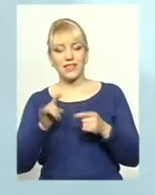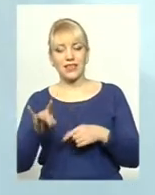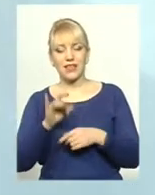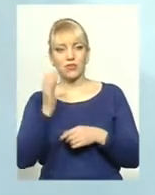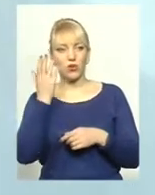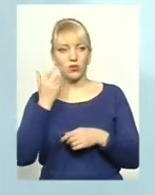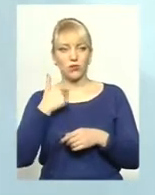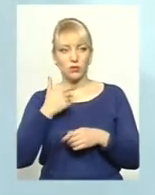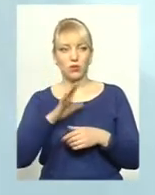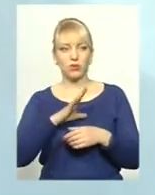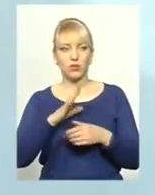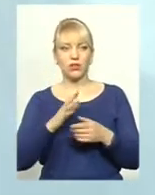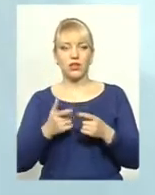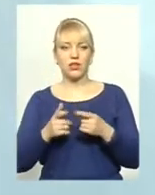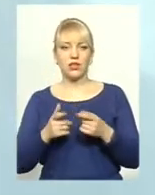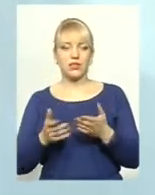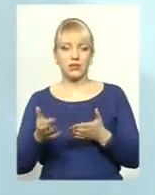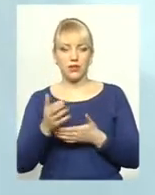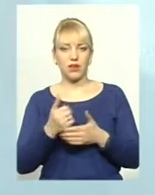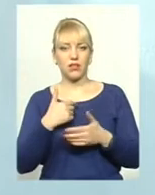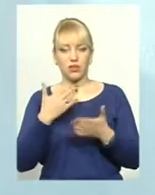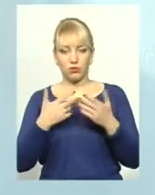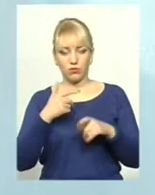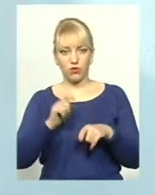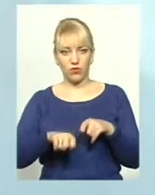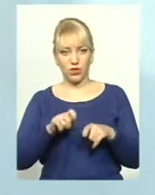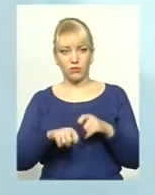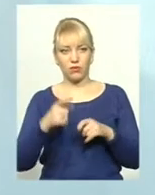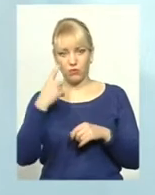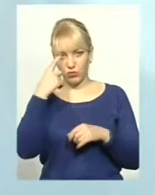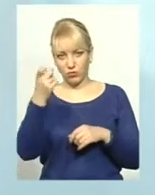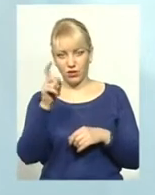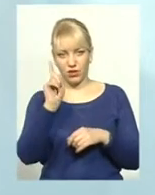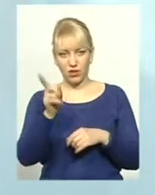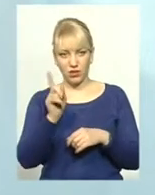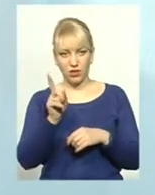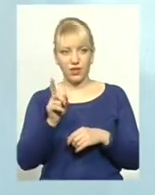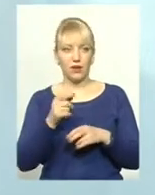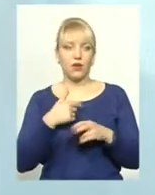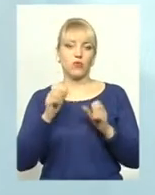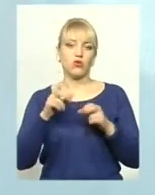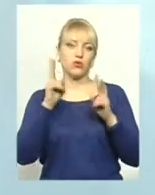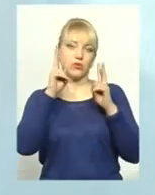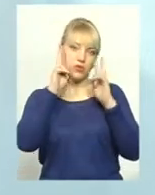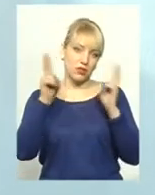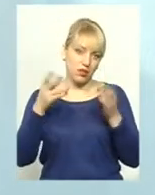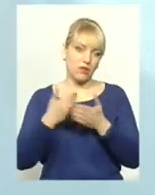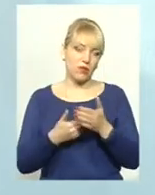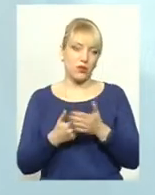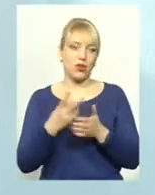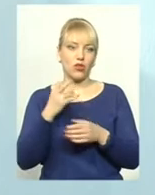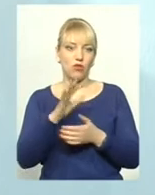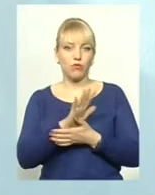коли останній раз ми збираємо зараз квитанції, то якщо ми перевіряємо, дали попередження аптеки, можливо, хтось не знав фармацевтів. Але я бачу, що